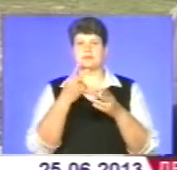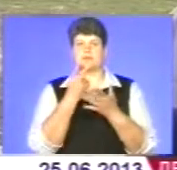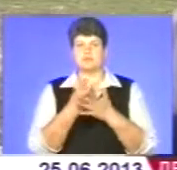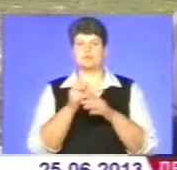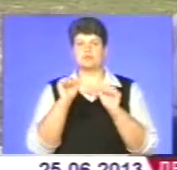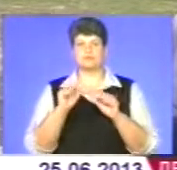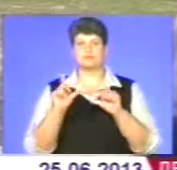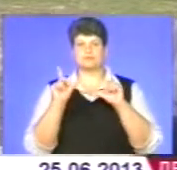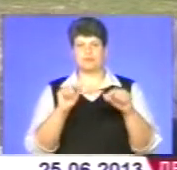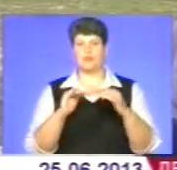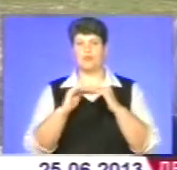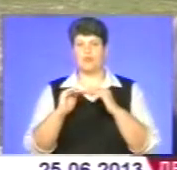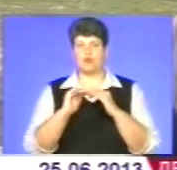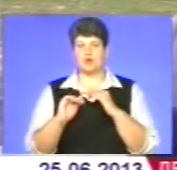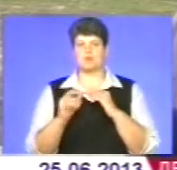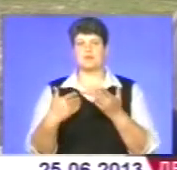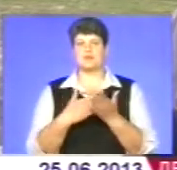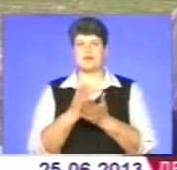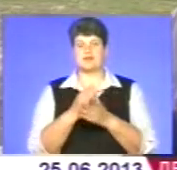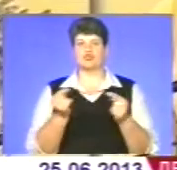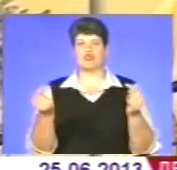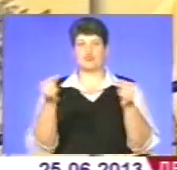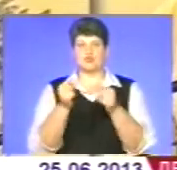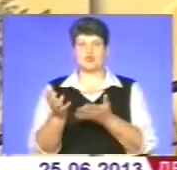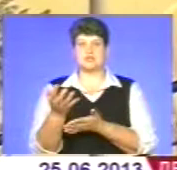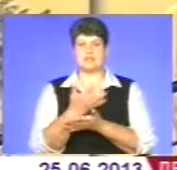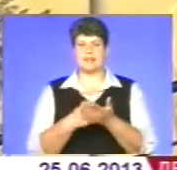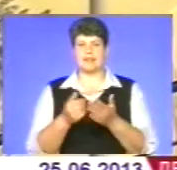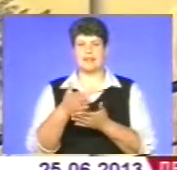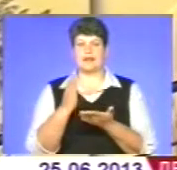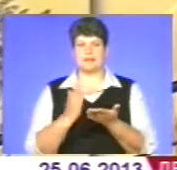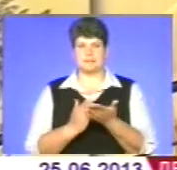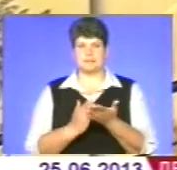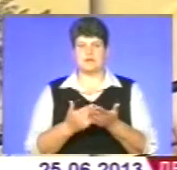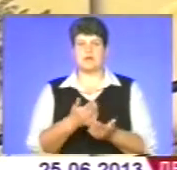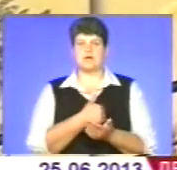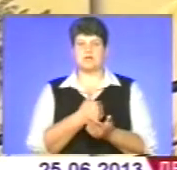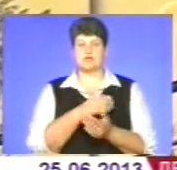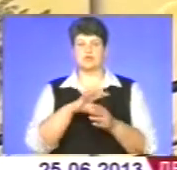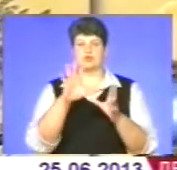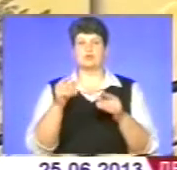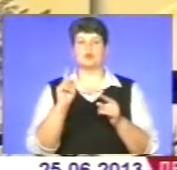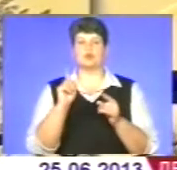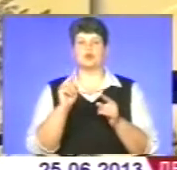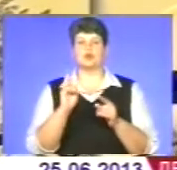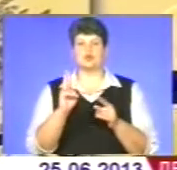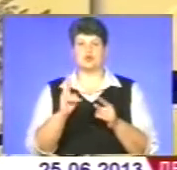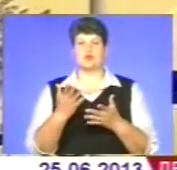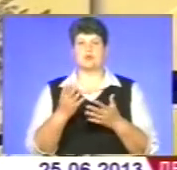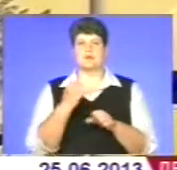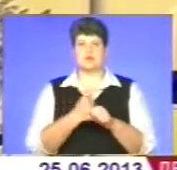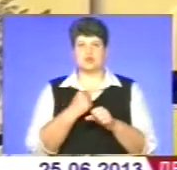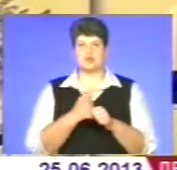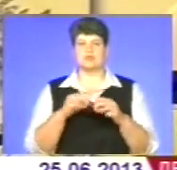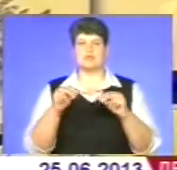якісно, вчасно, без страт зібрати хліб. Бажаємо вам усього, хто працює на землі, миру, здоров'я,